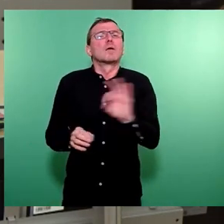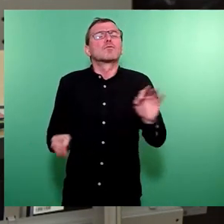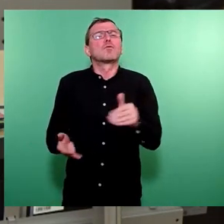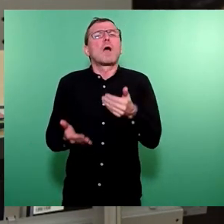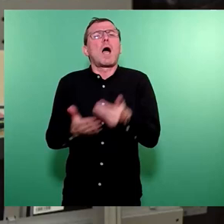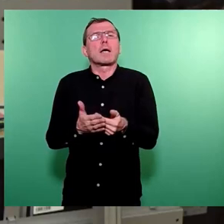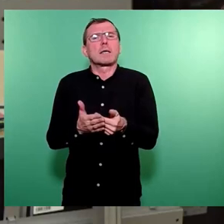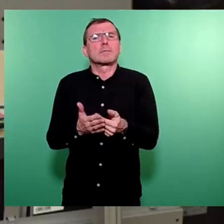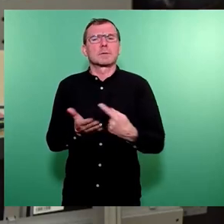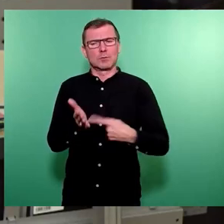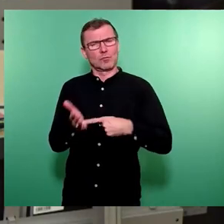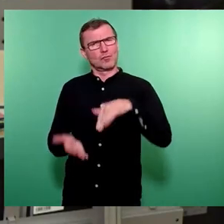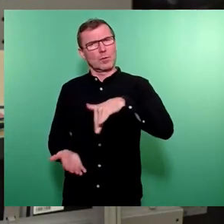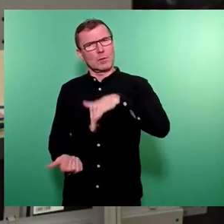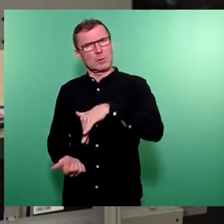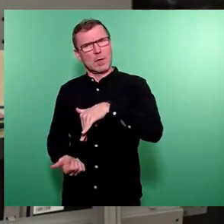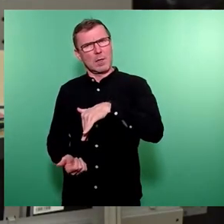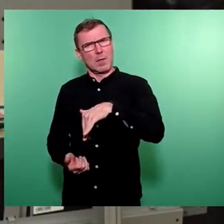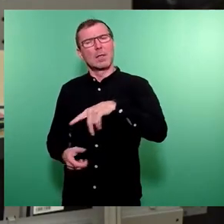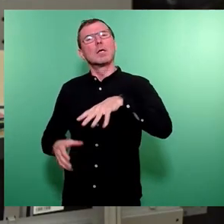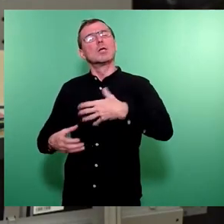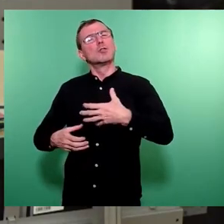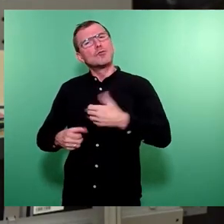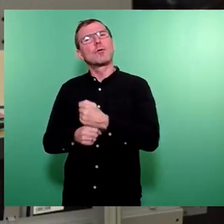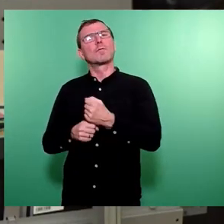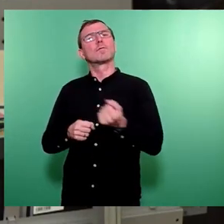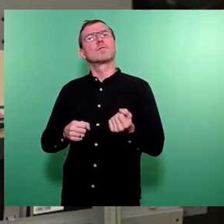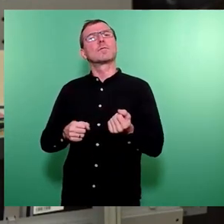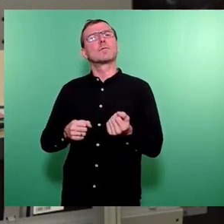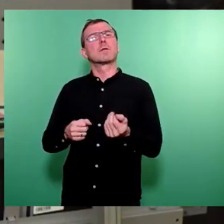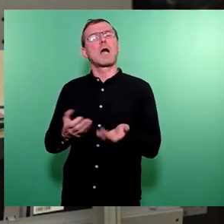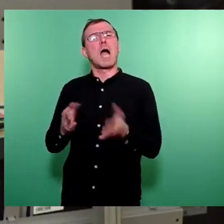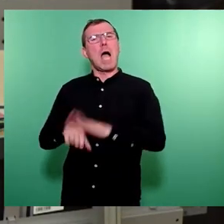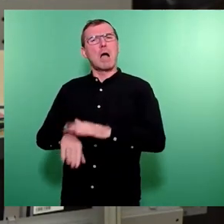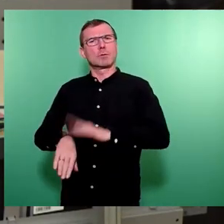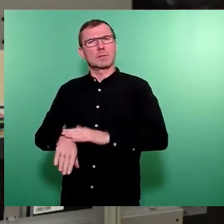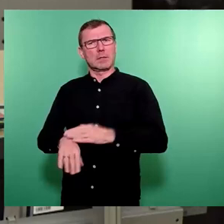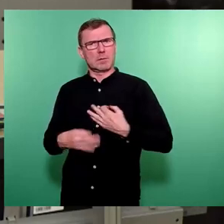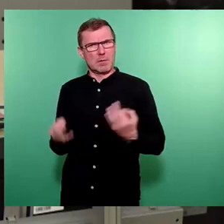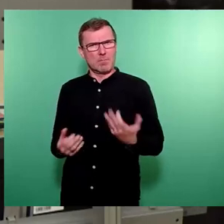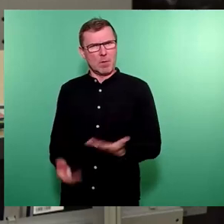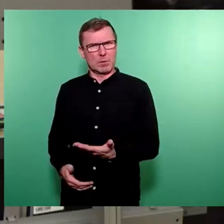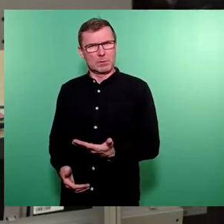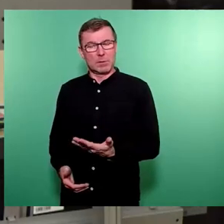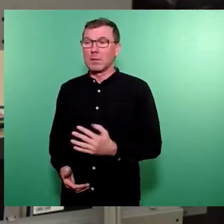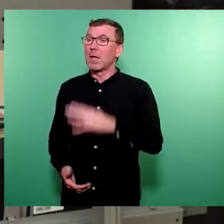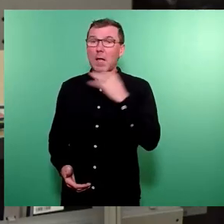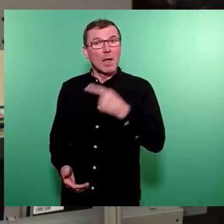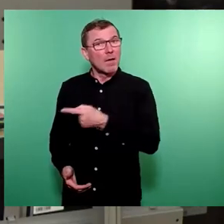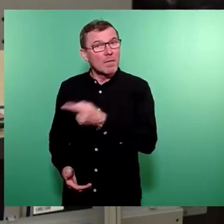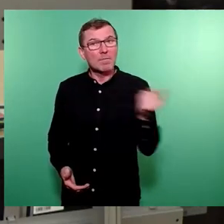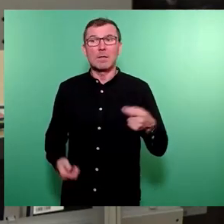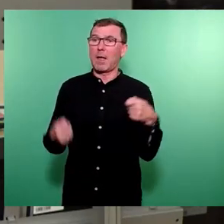was wir steuerlich jetzt erzielt haben, schafft uns eine Auszeit in dieser Debatte, die wir, glaube ich, auch brauchen, weil vieles von dem, was bei der